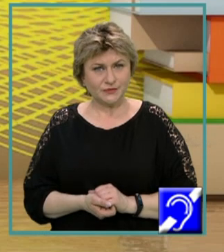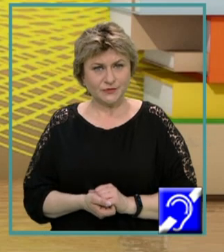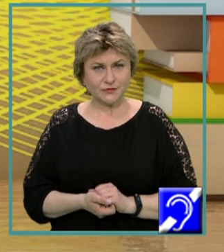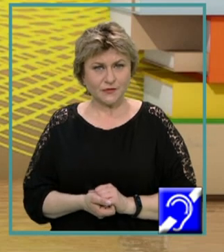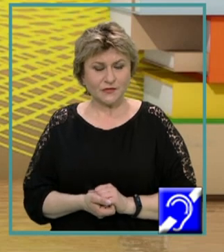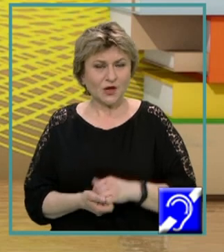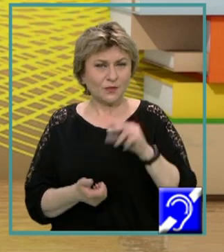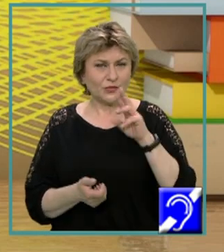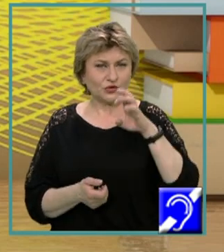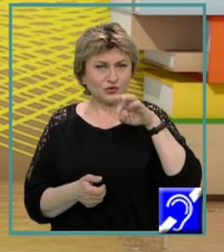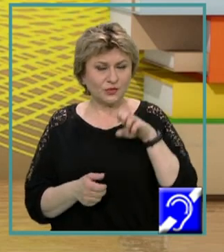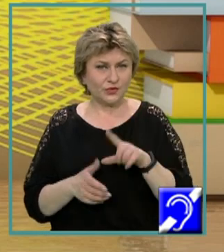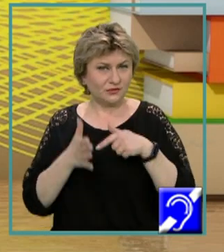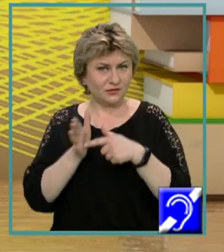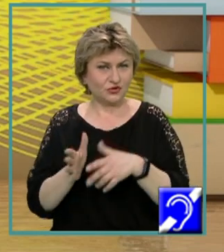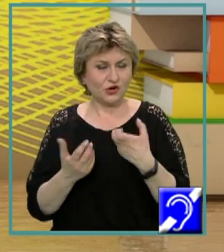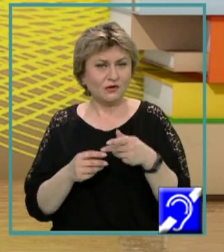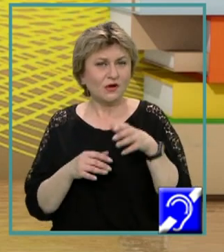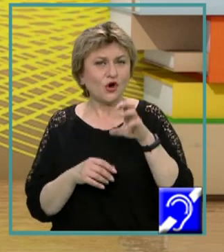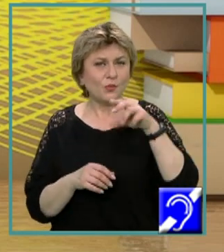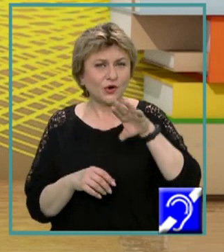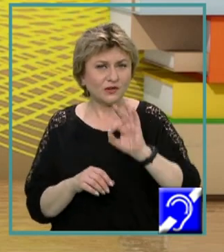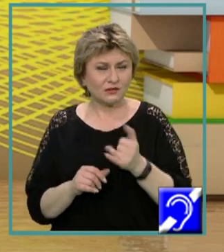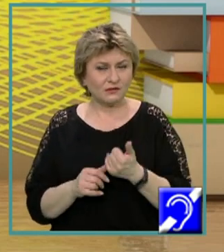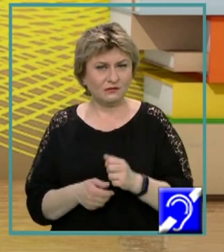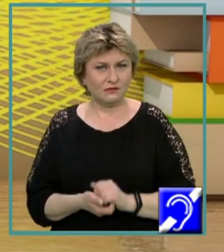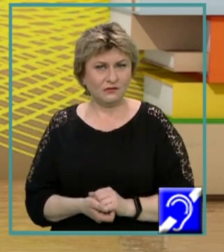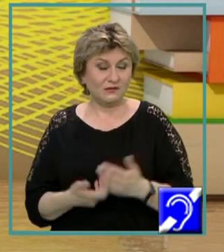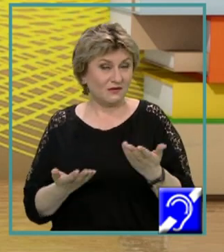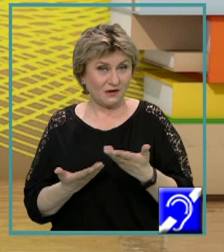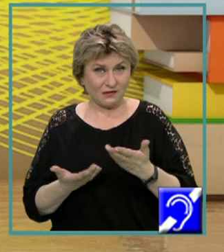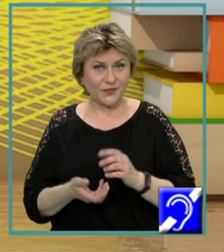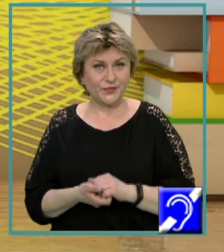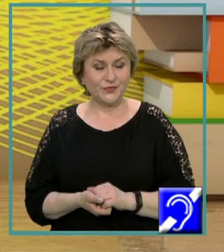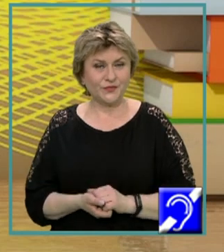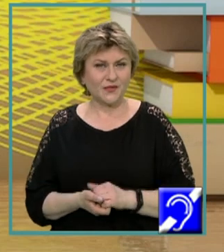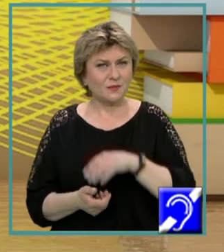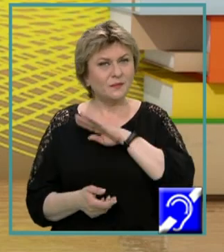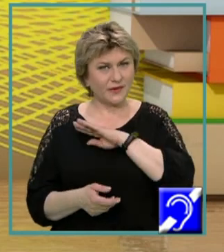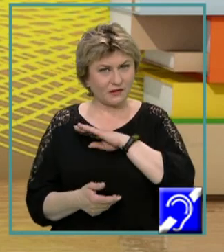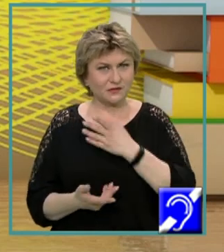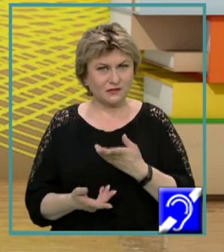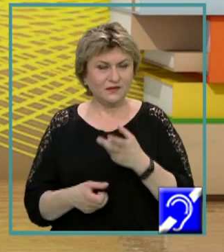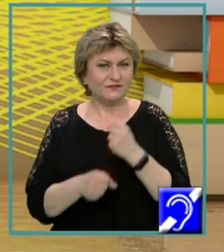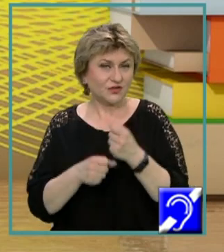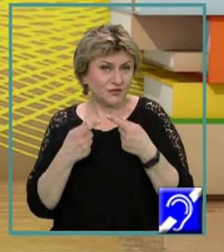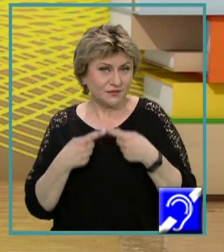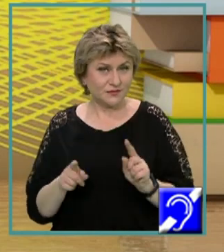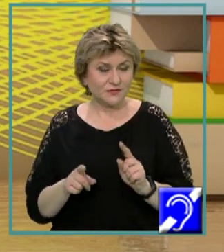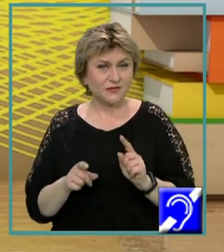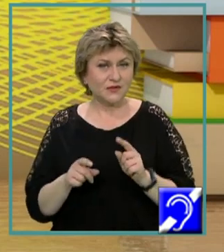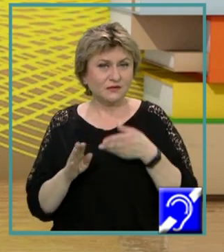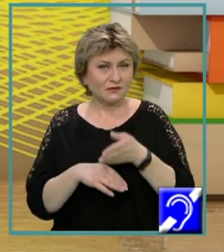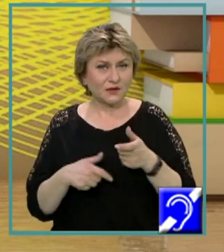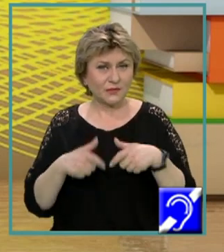Prototipul reprezintă acea componentă care, practic, face diferența între